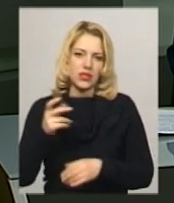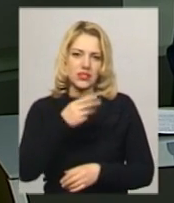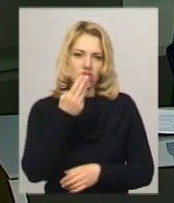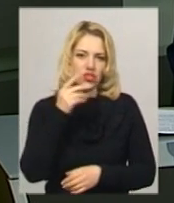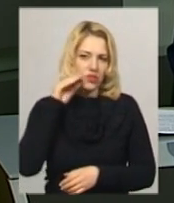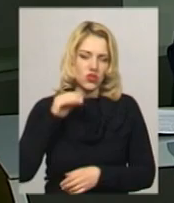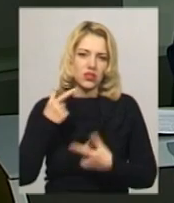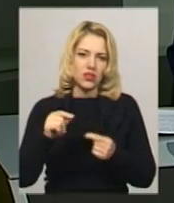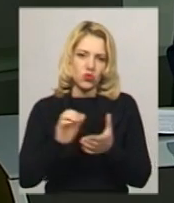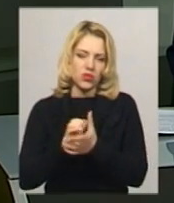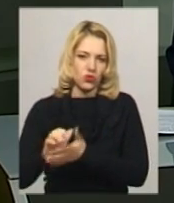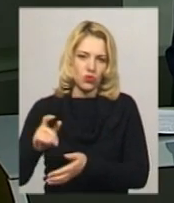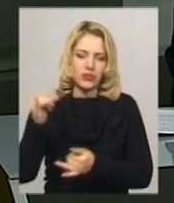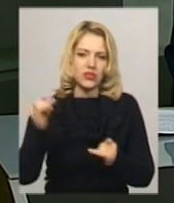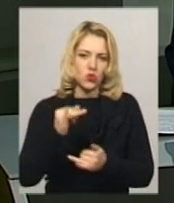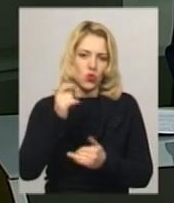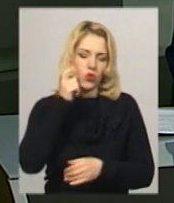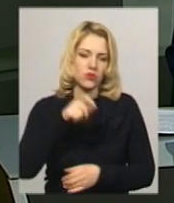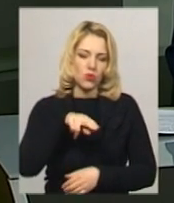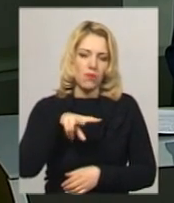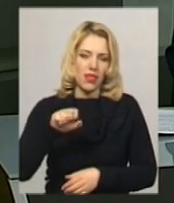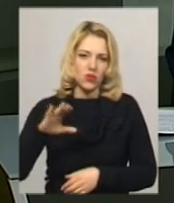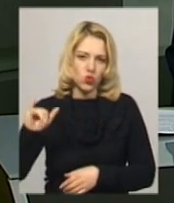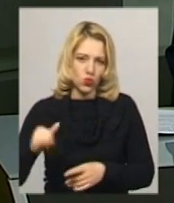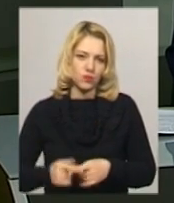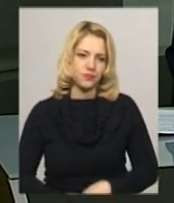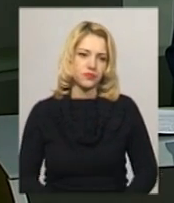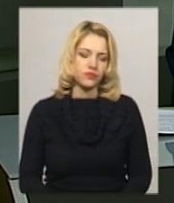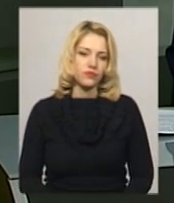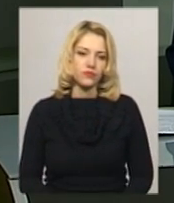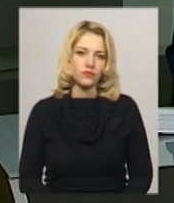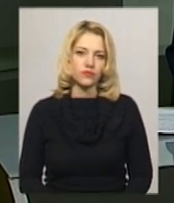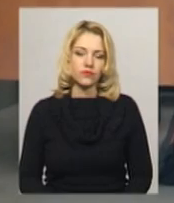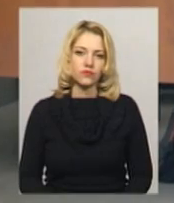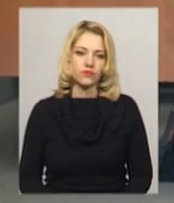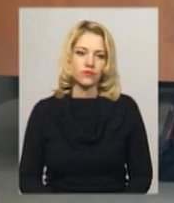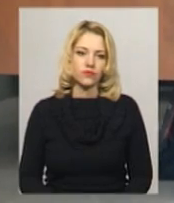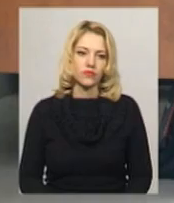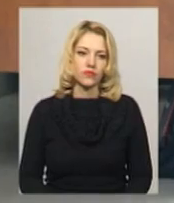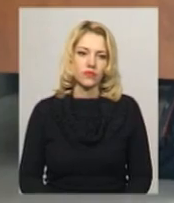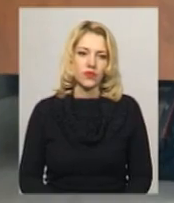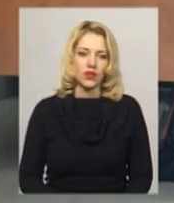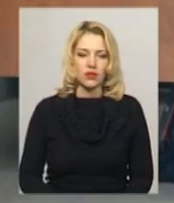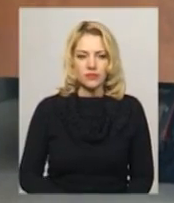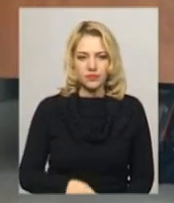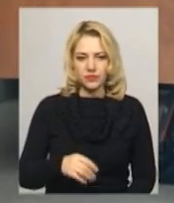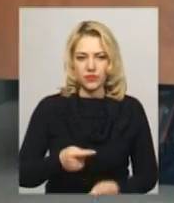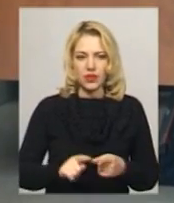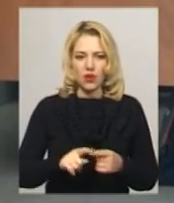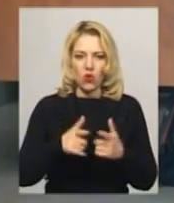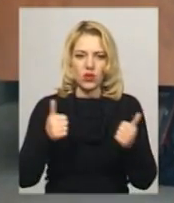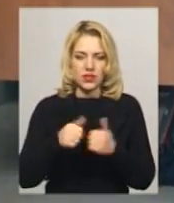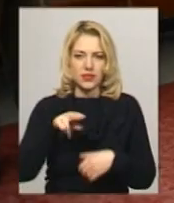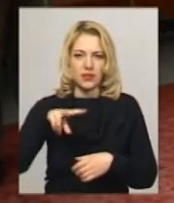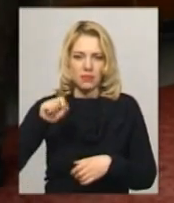ознайомились із історією українського «Пласту». Більше розповість Андрій Гуменний. Євген Варанець вступив до організації «Пласт»